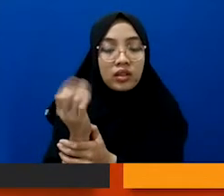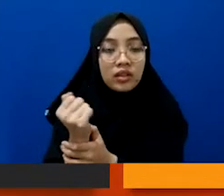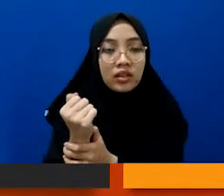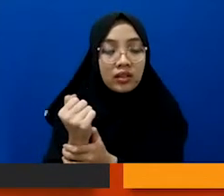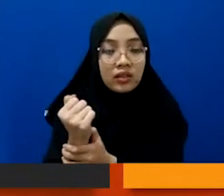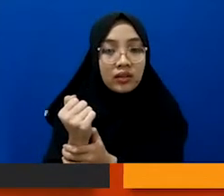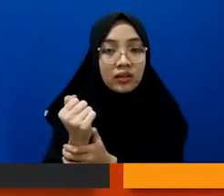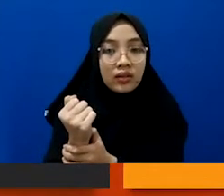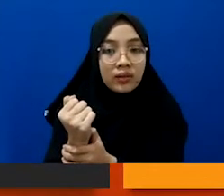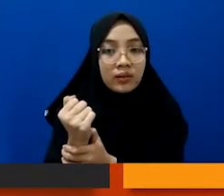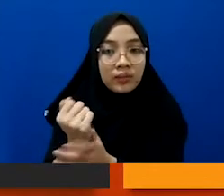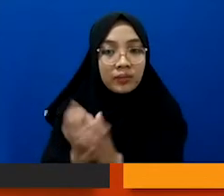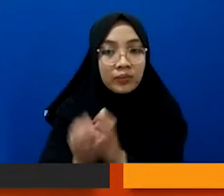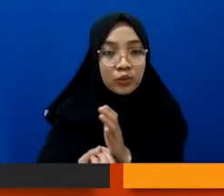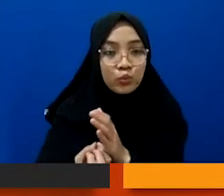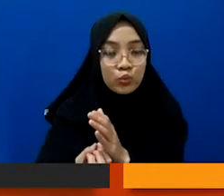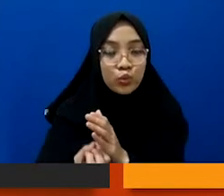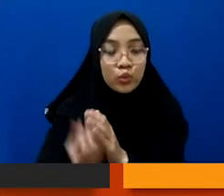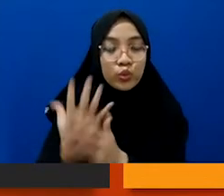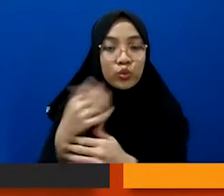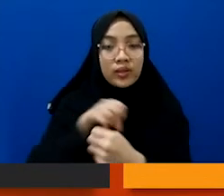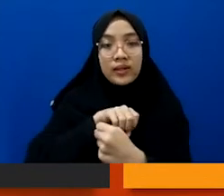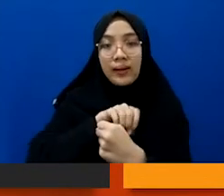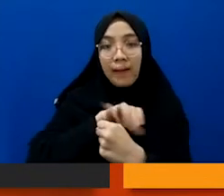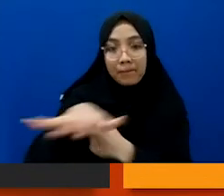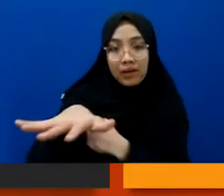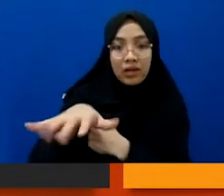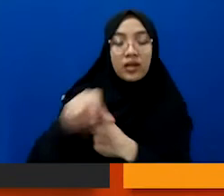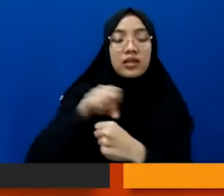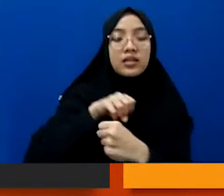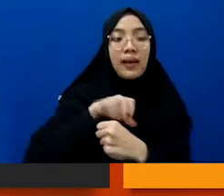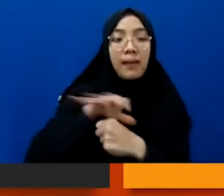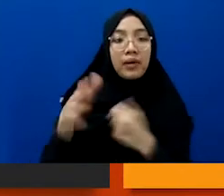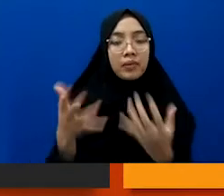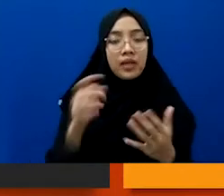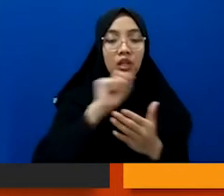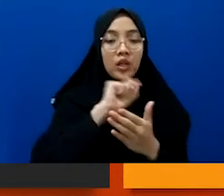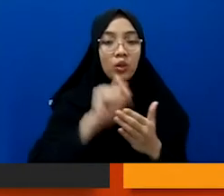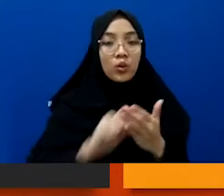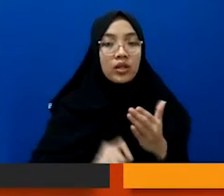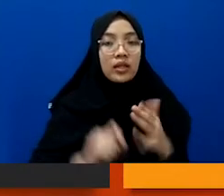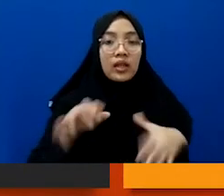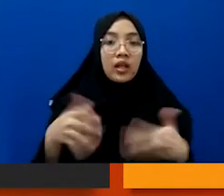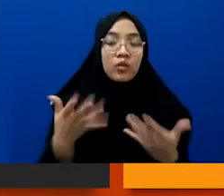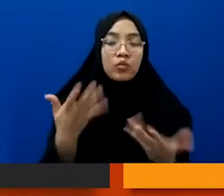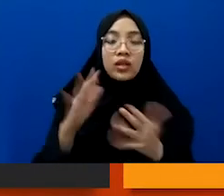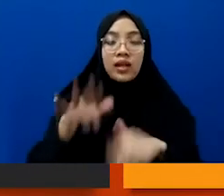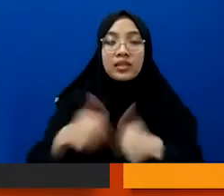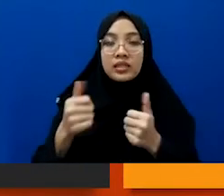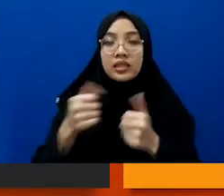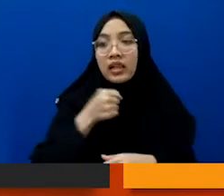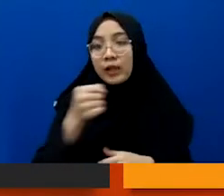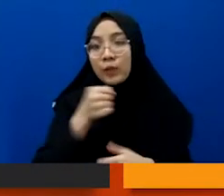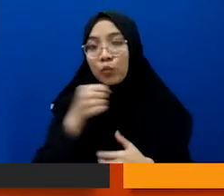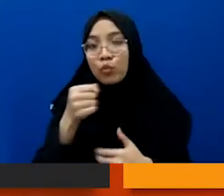apa istilahnya, dampak ya, dampak dari tulisan, atau mungkin liputan produk karya jurnalis,